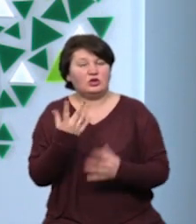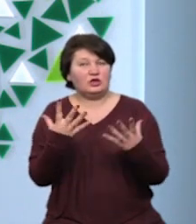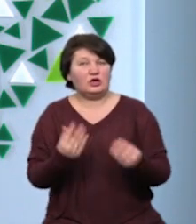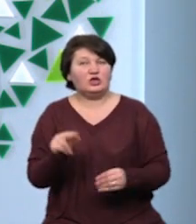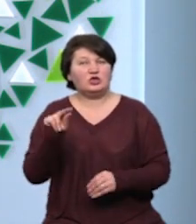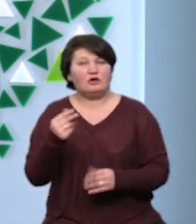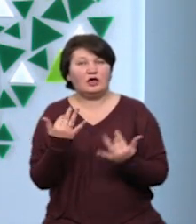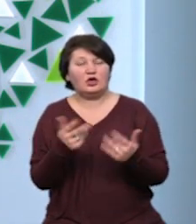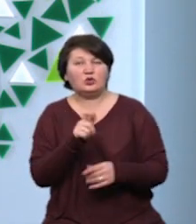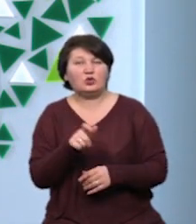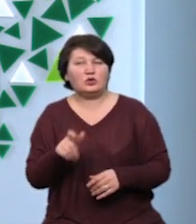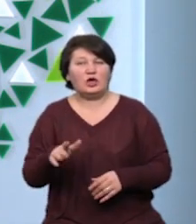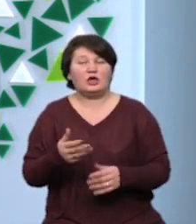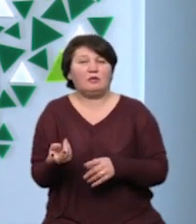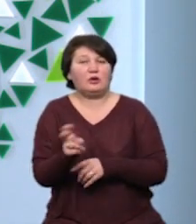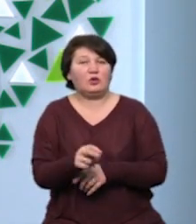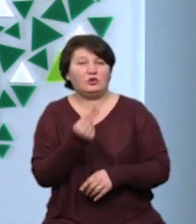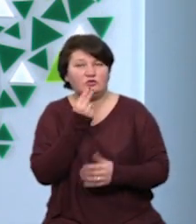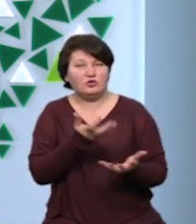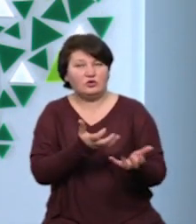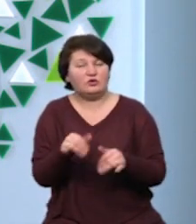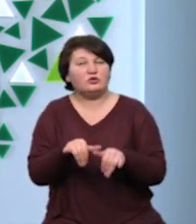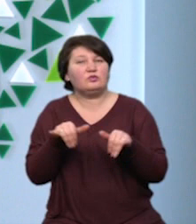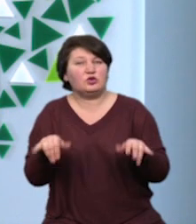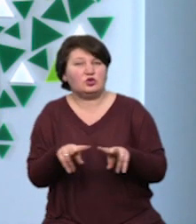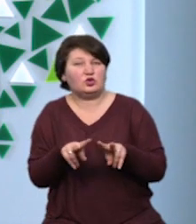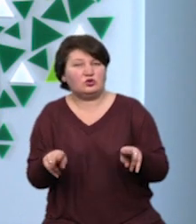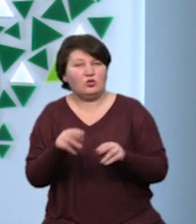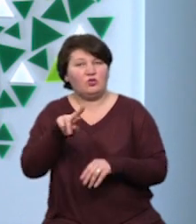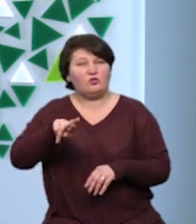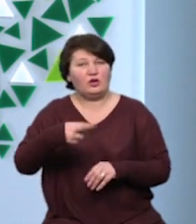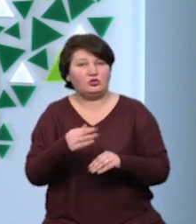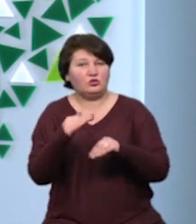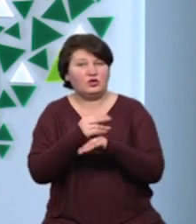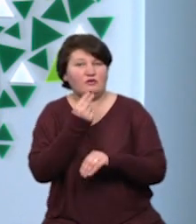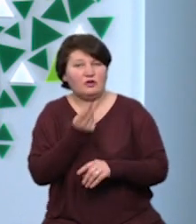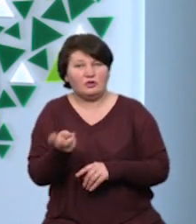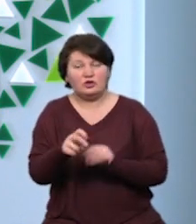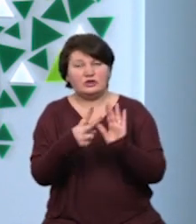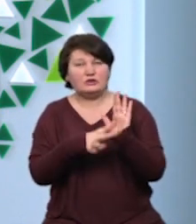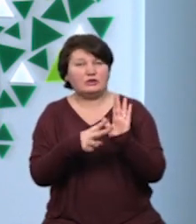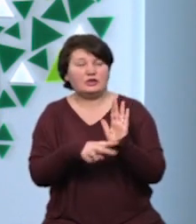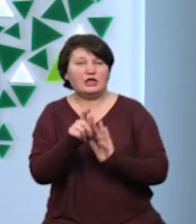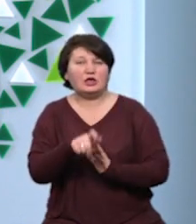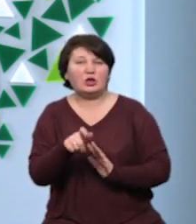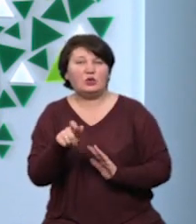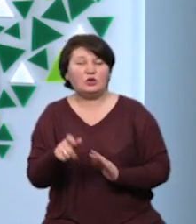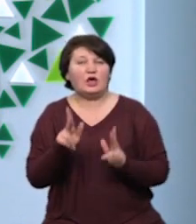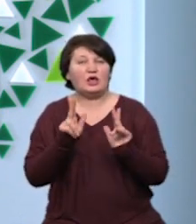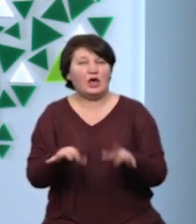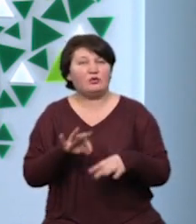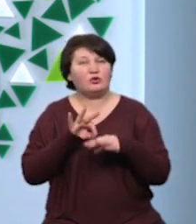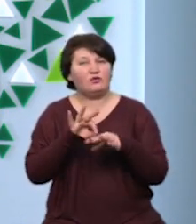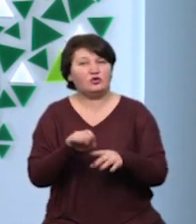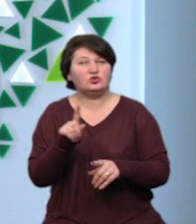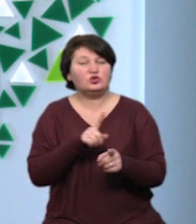Кількість людей, які проходять отримати їжу, також збільшилася. Зокрема, в п'ятницю на вечерю прийшло близько 70 людей. Як вона проходила та